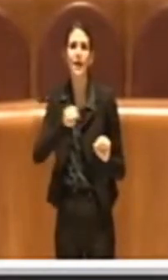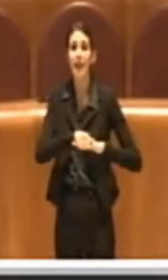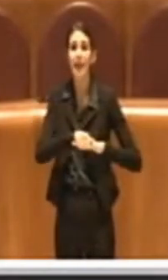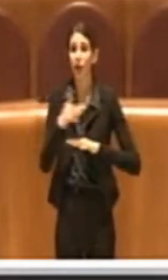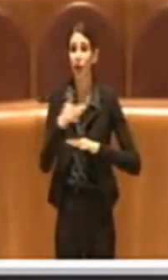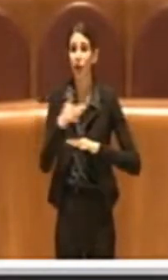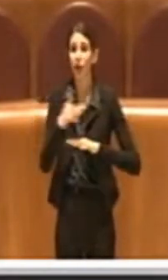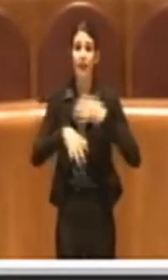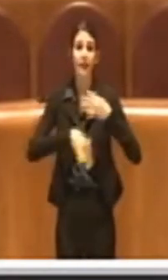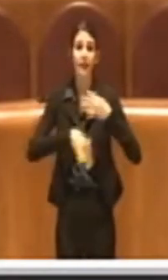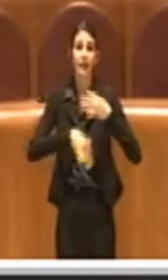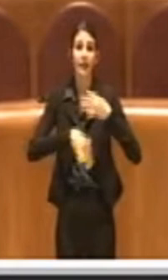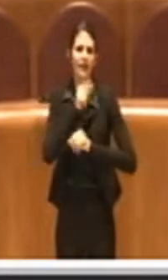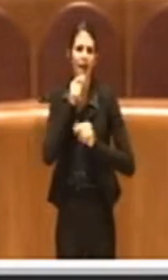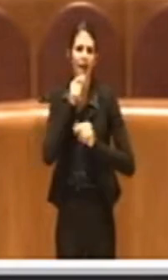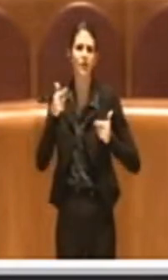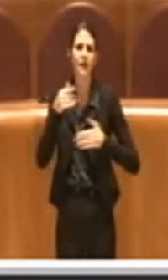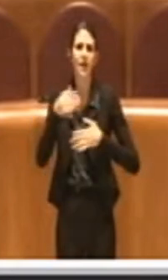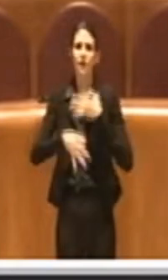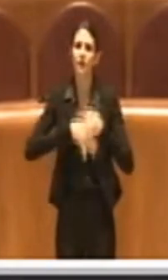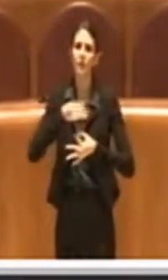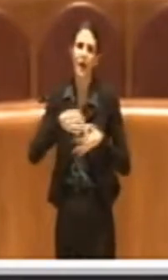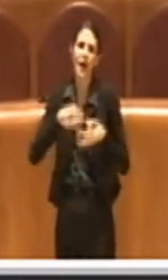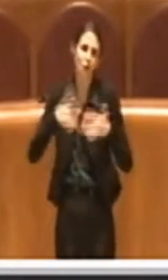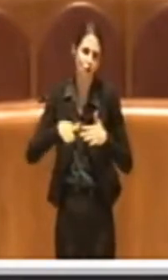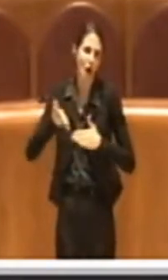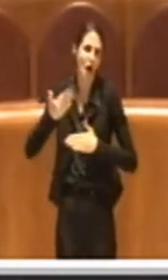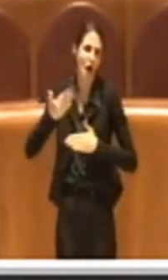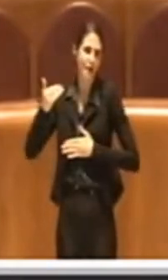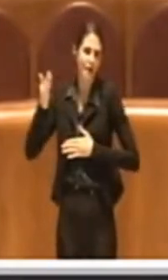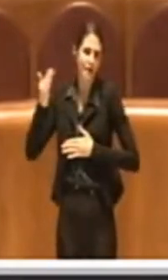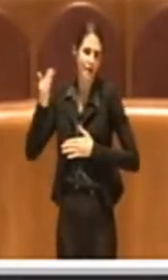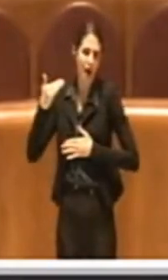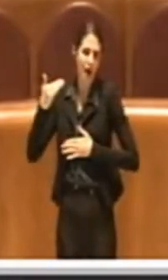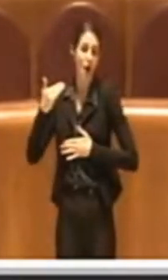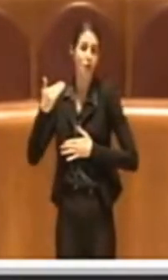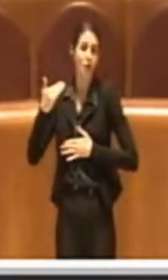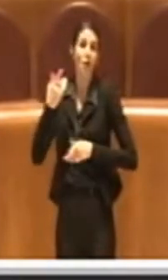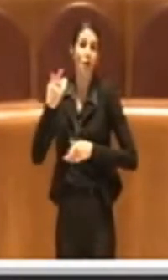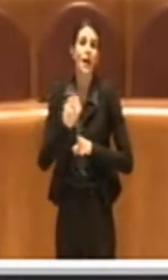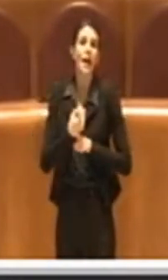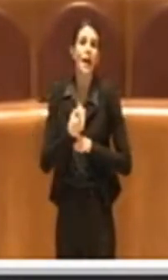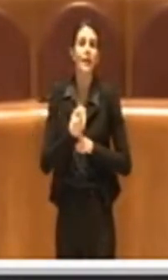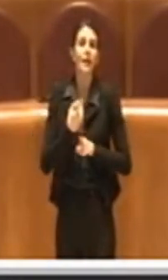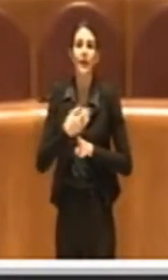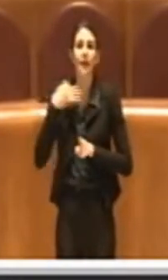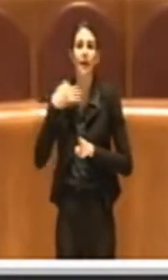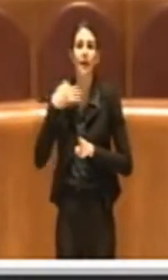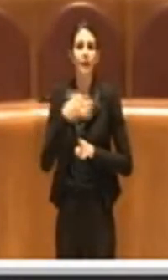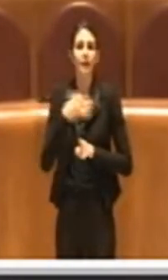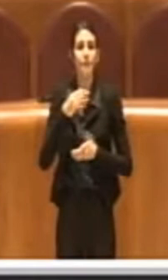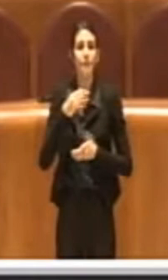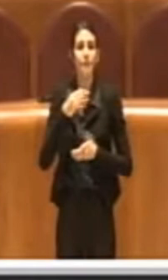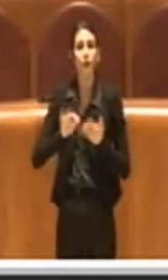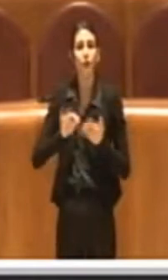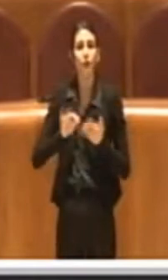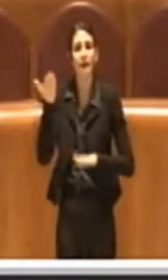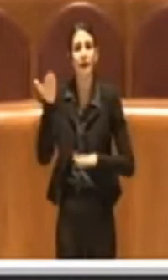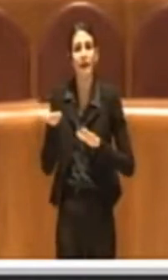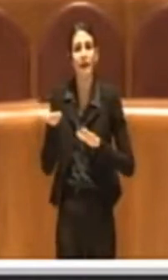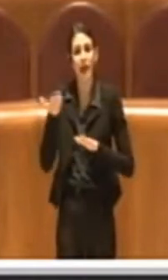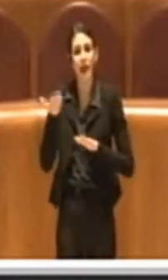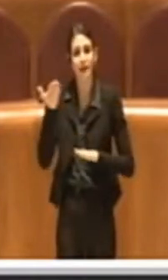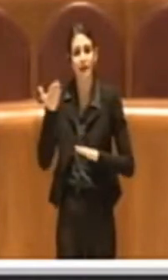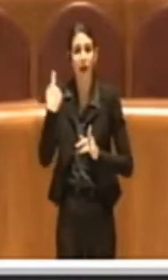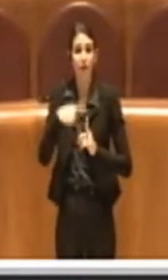specificarlo oltre quanto già fatto e applicato costantemente dalla sovrintendenza e dagli